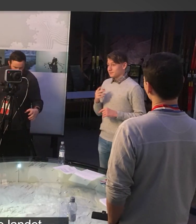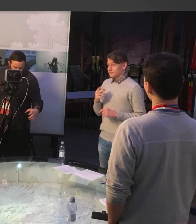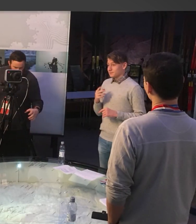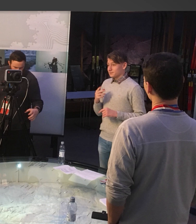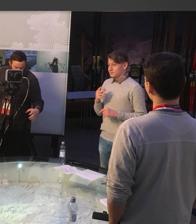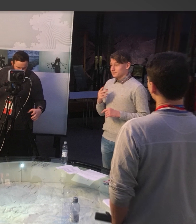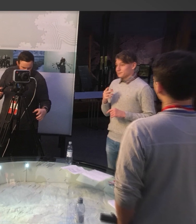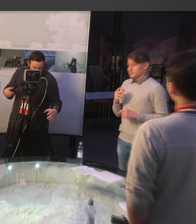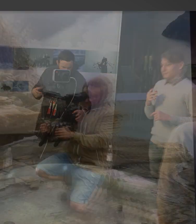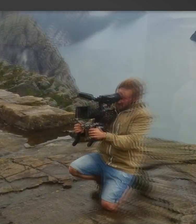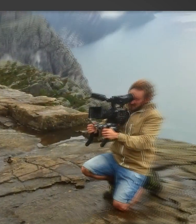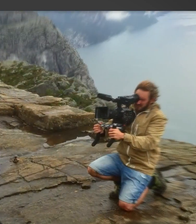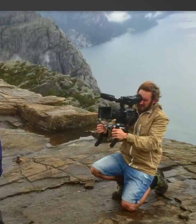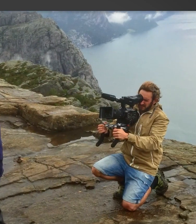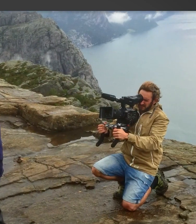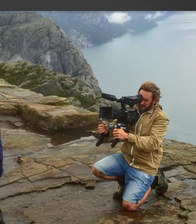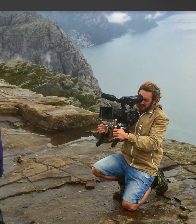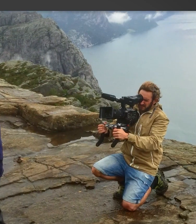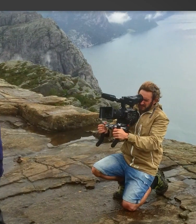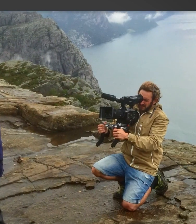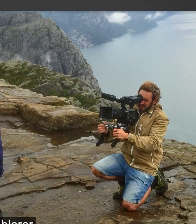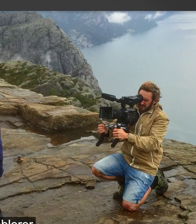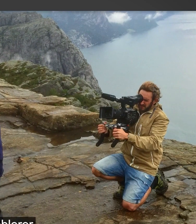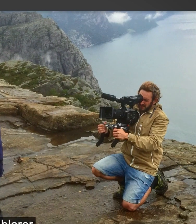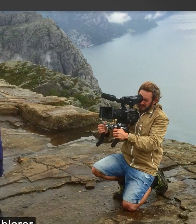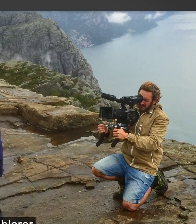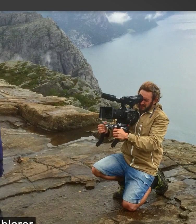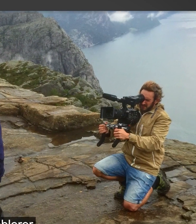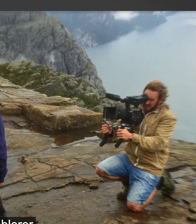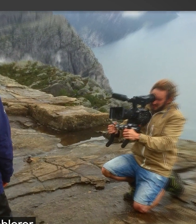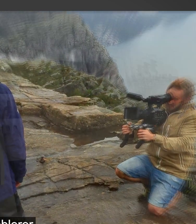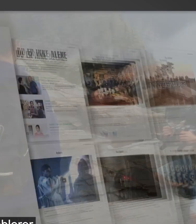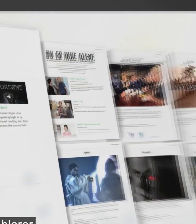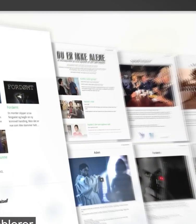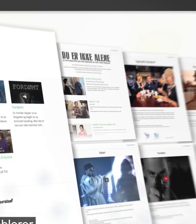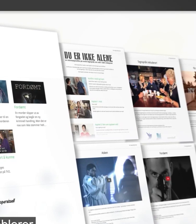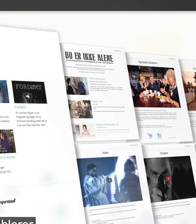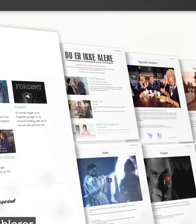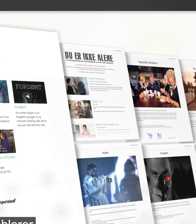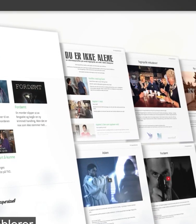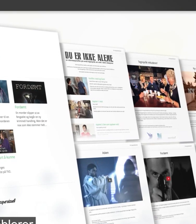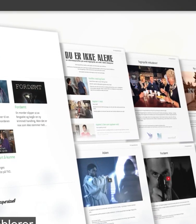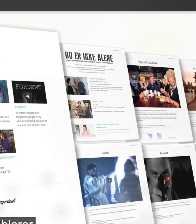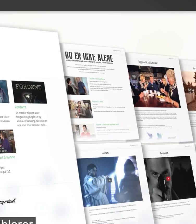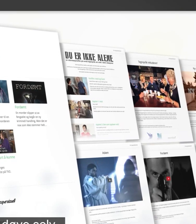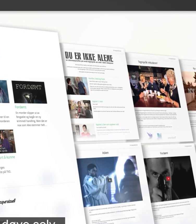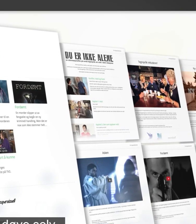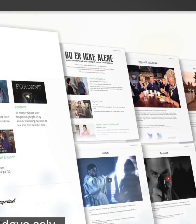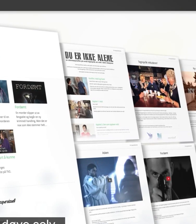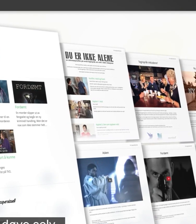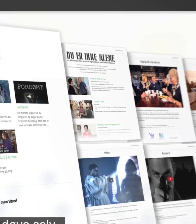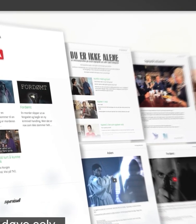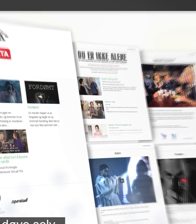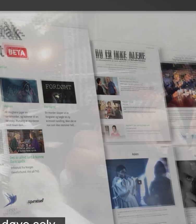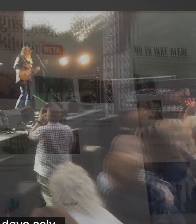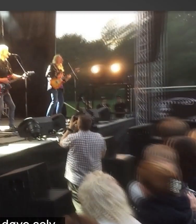-kanaler. Men det er ikke alt. For hva skjer når man etablerer en bedrift i privat sektor, som